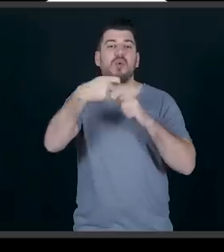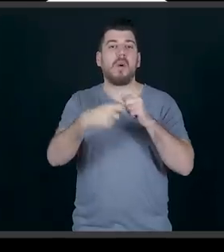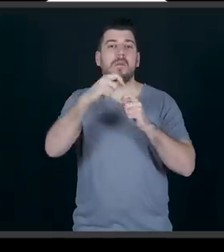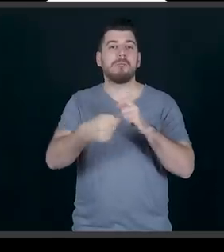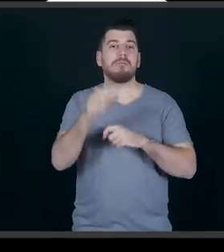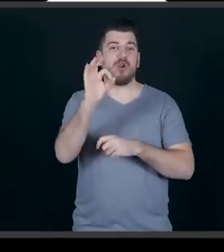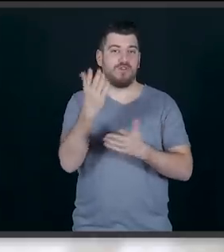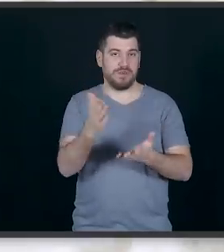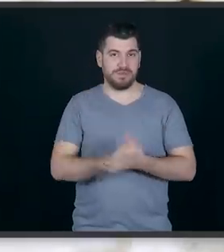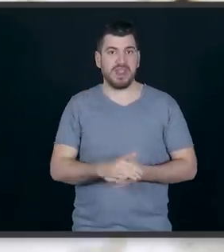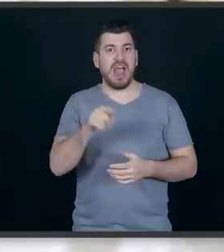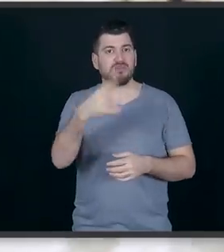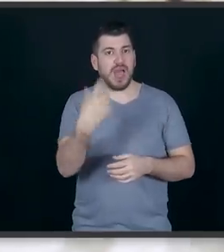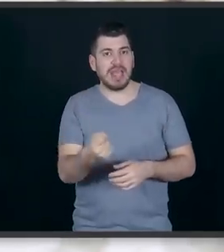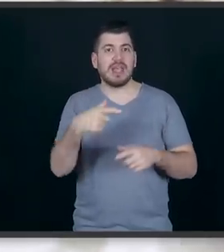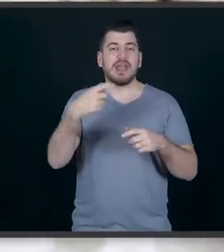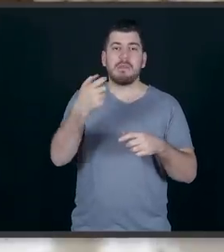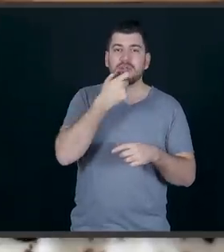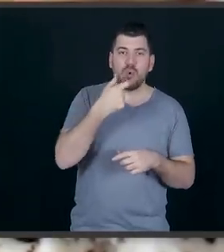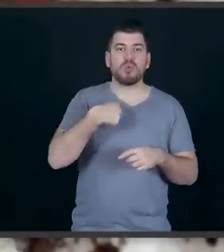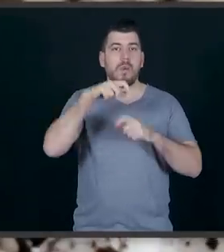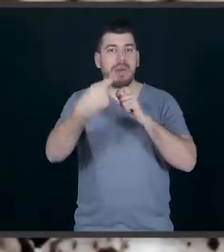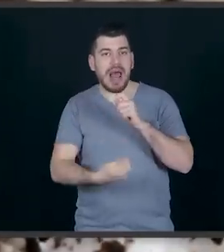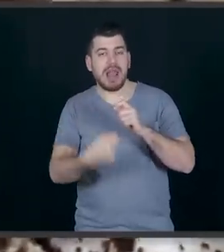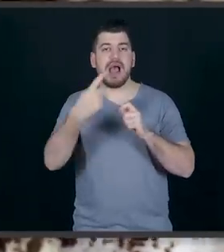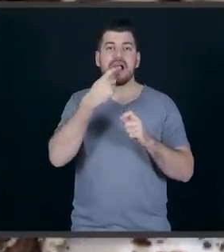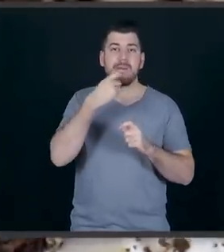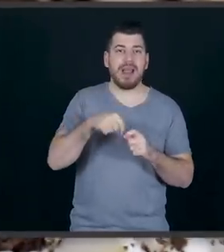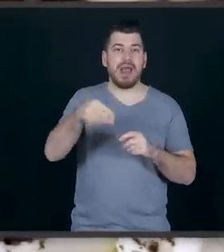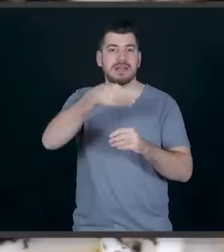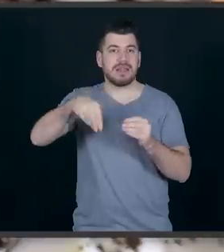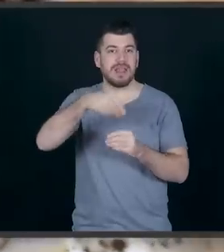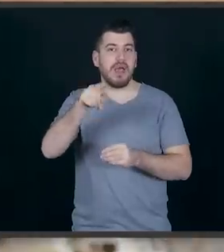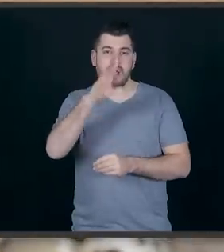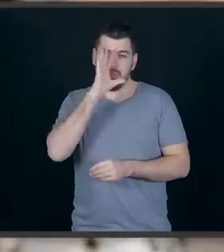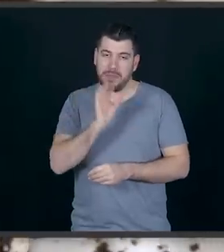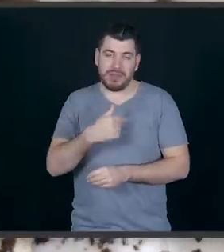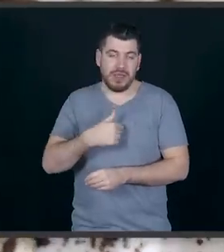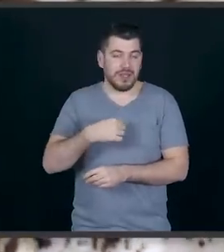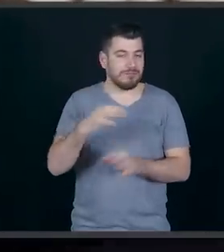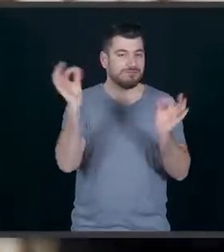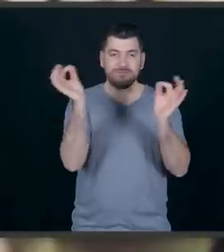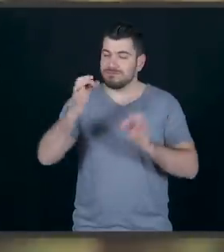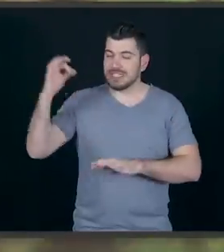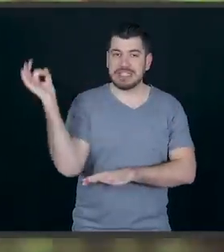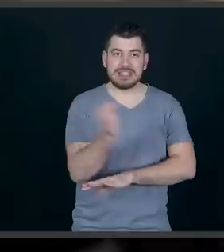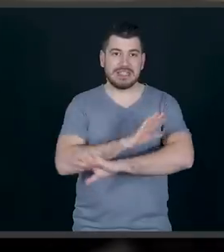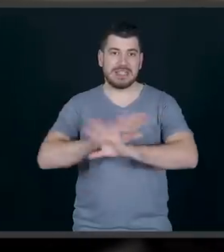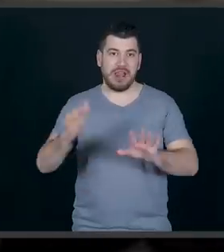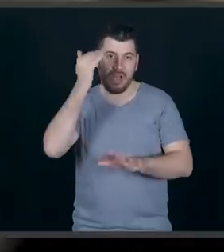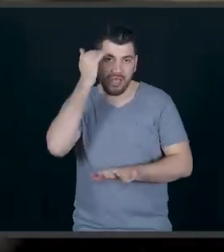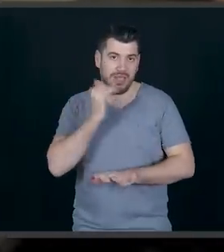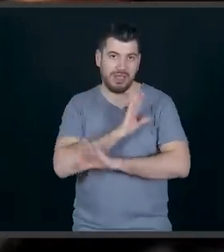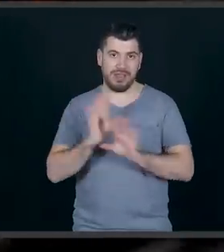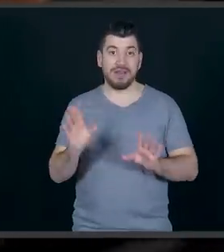αποτελείται από μπισκότο, μπανάνα, καραμέλα και σαντιγύ. Δηλαδή είναι πιο σεξι και από σεξι. Λοιπόν, πρώτη